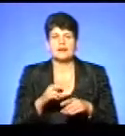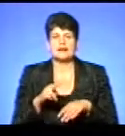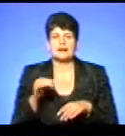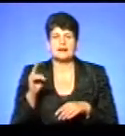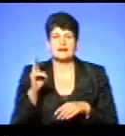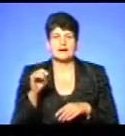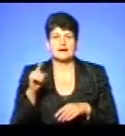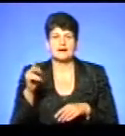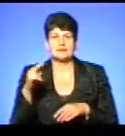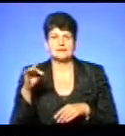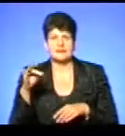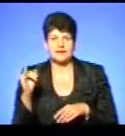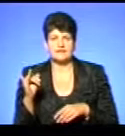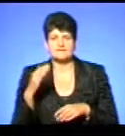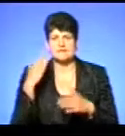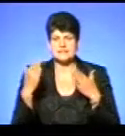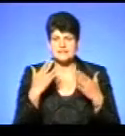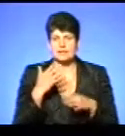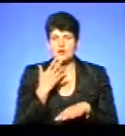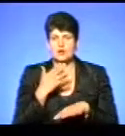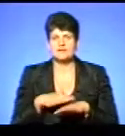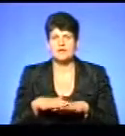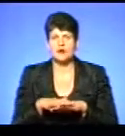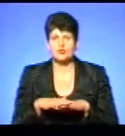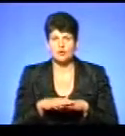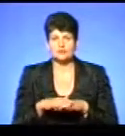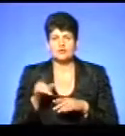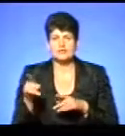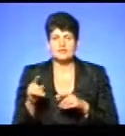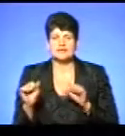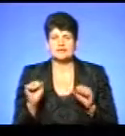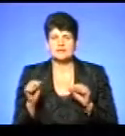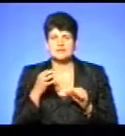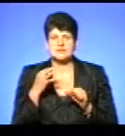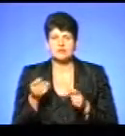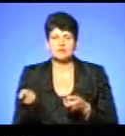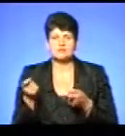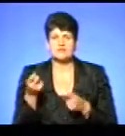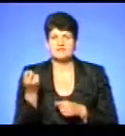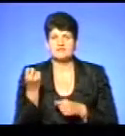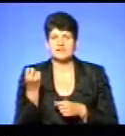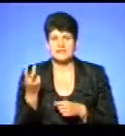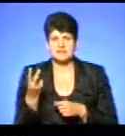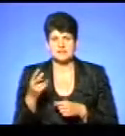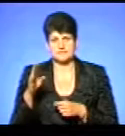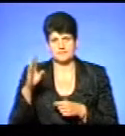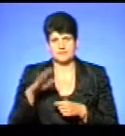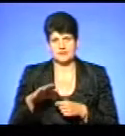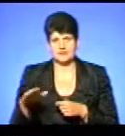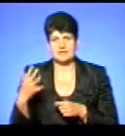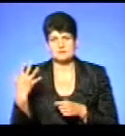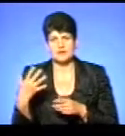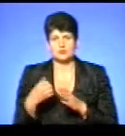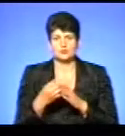керівник Наталія Білоус, яка зараз перебуває у Затоці, розповіла, на фест привезла 12 ліцеїстів від 5